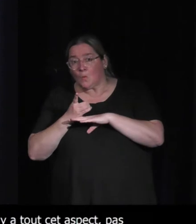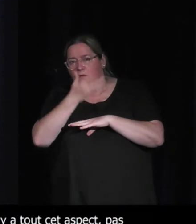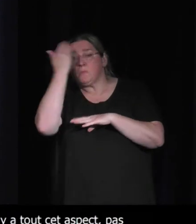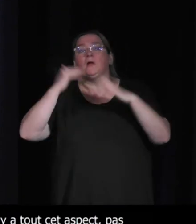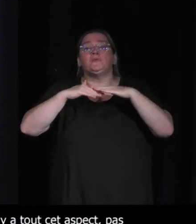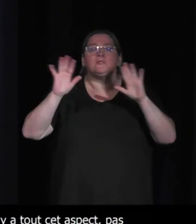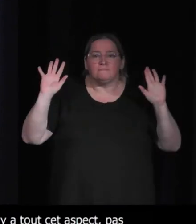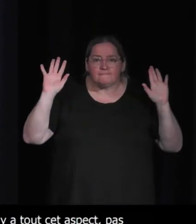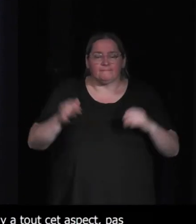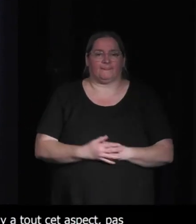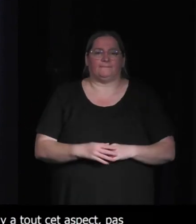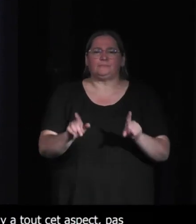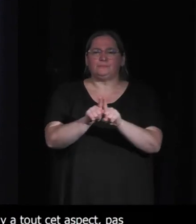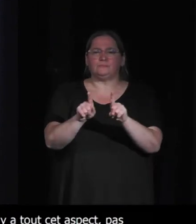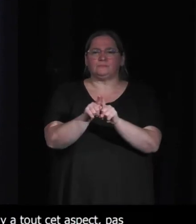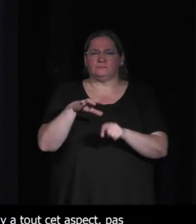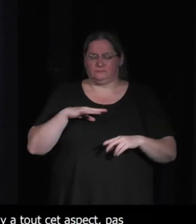mais il y aussi ce jeu